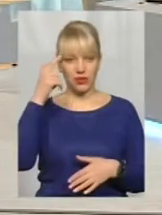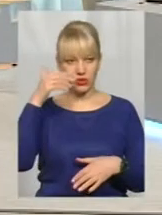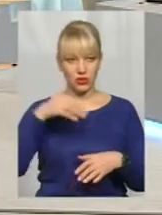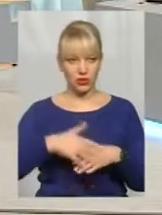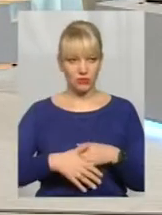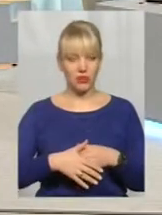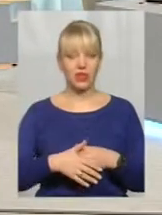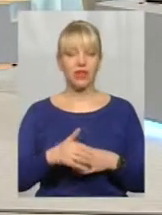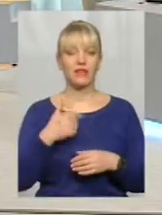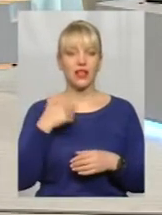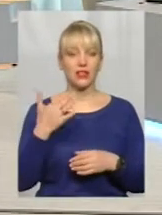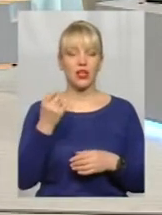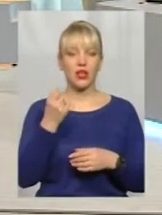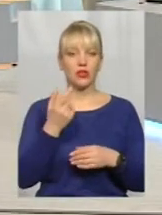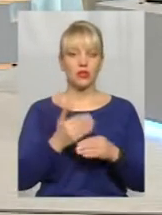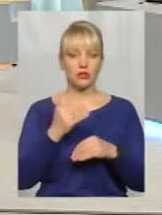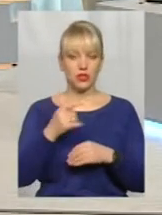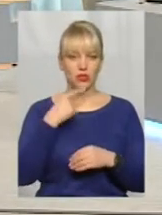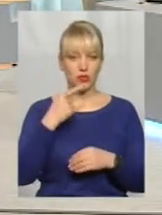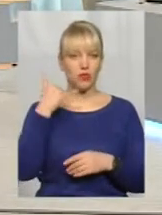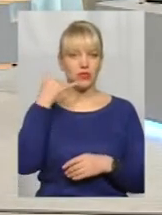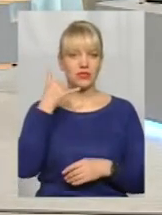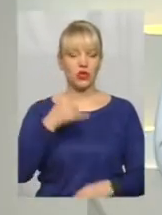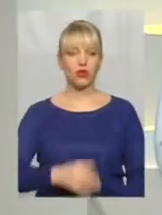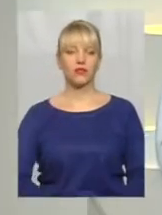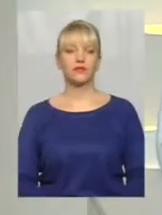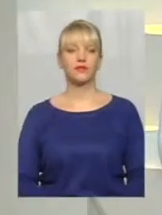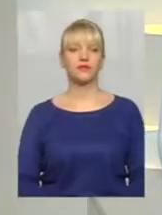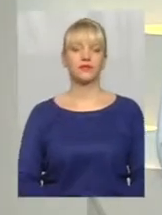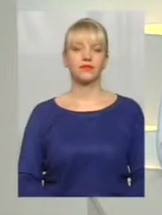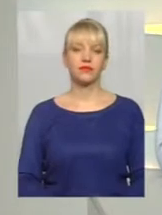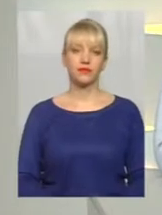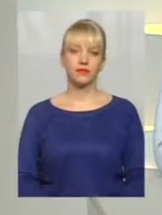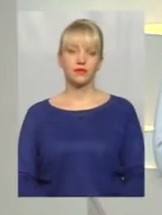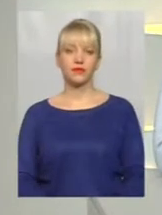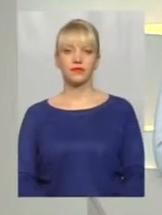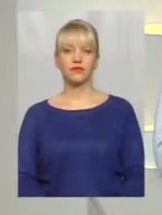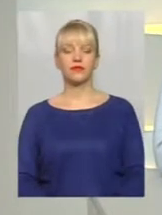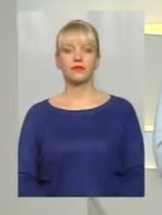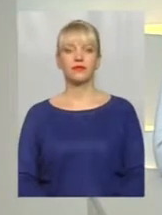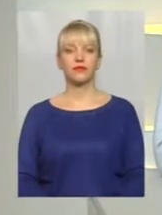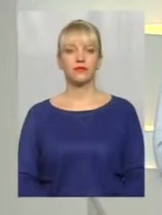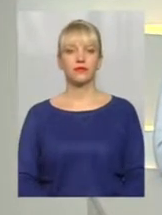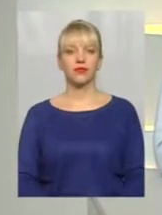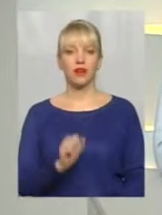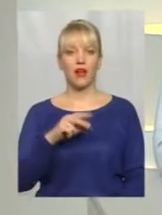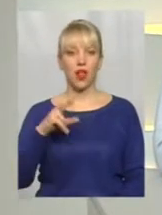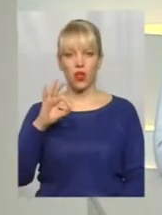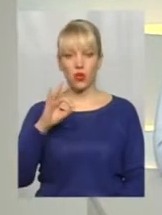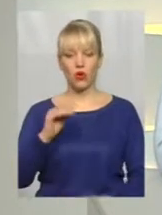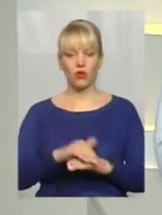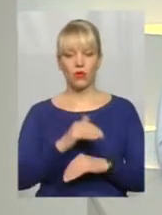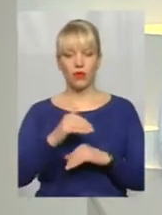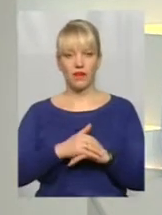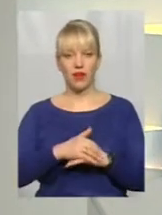поганій грі. Ми поговоримо трошки пізніше, зараз маємо дзвінок. Слухаємо вас. Добрий вечір. Алло, добрий вечір,